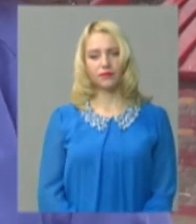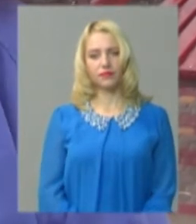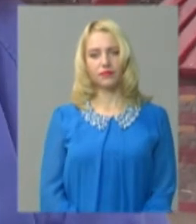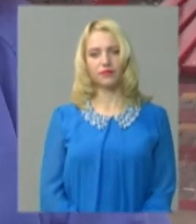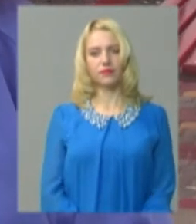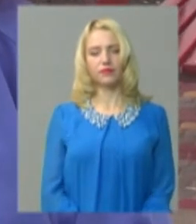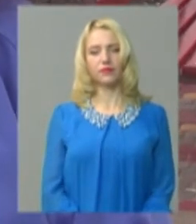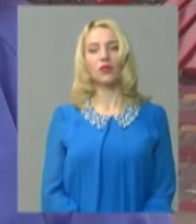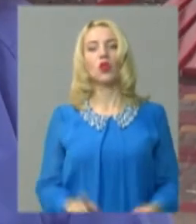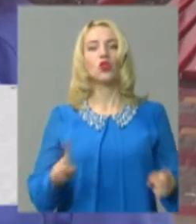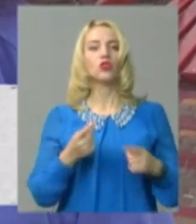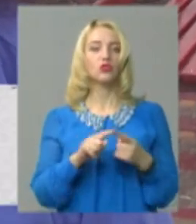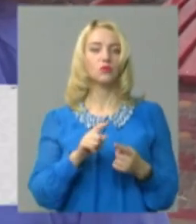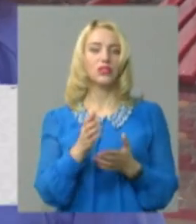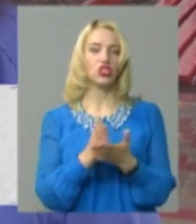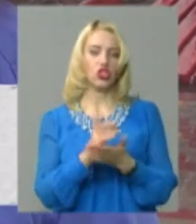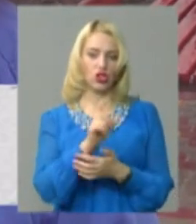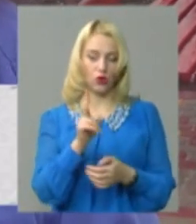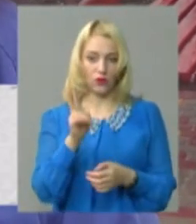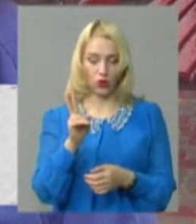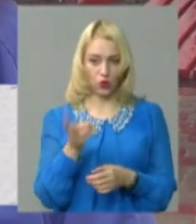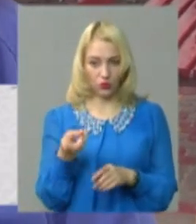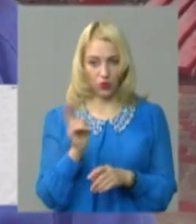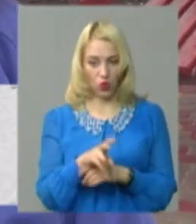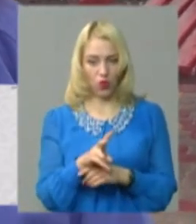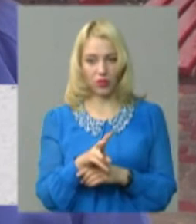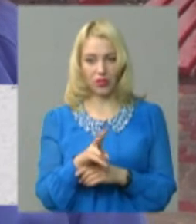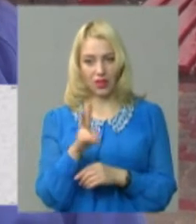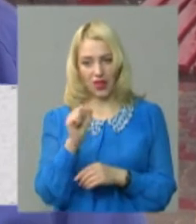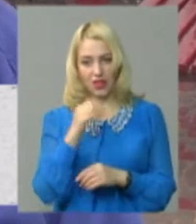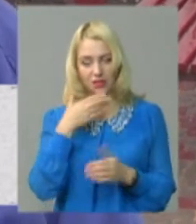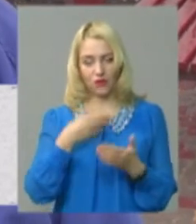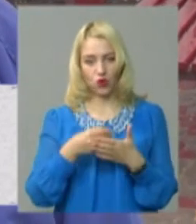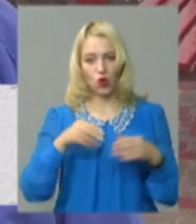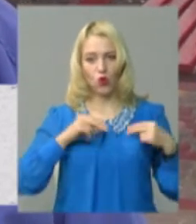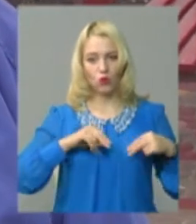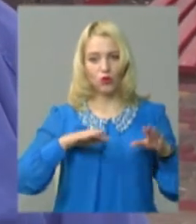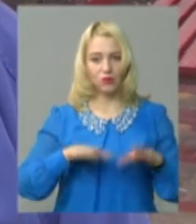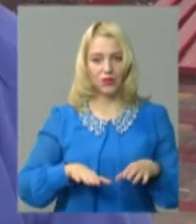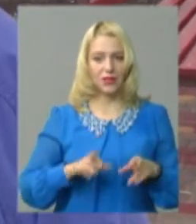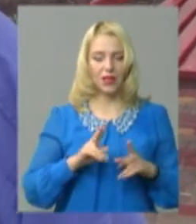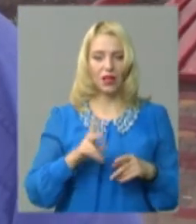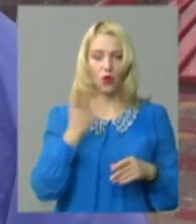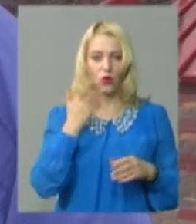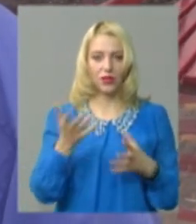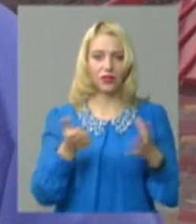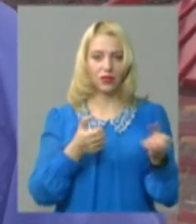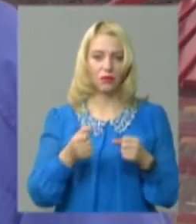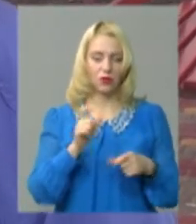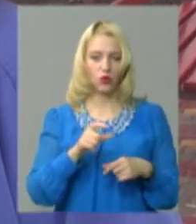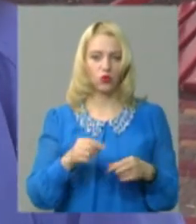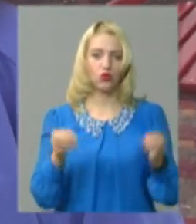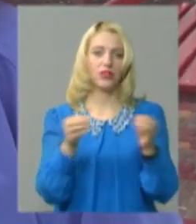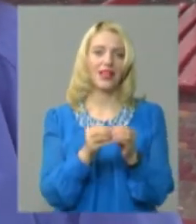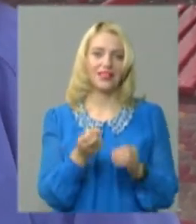Щоб ці чиновники, от приходять, які вони на свої робочі місця, вони, як набирають людей, в них